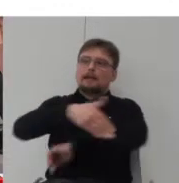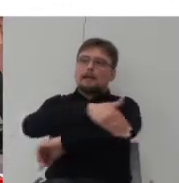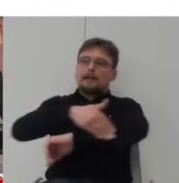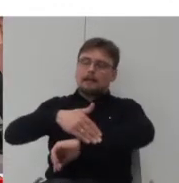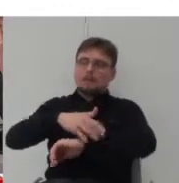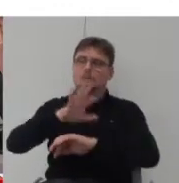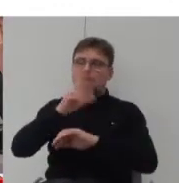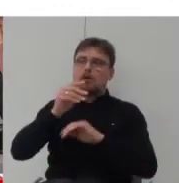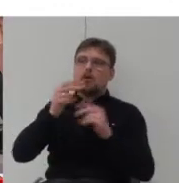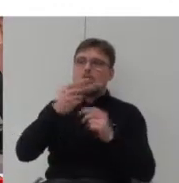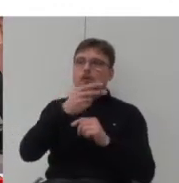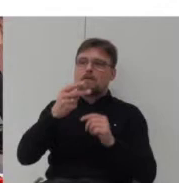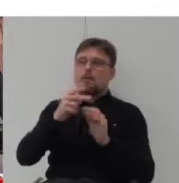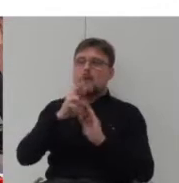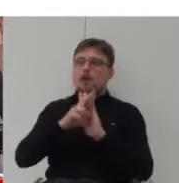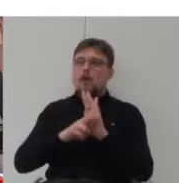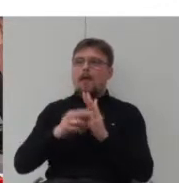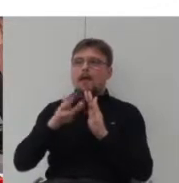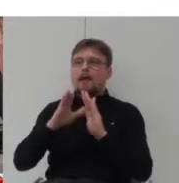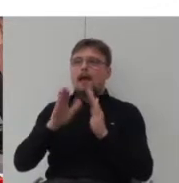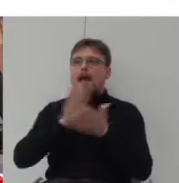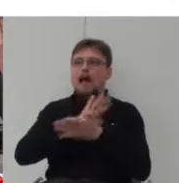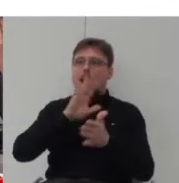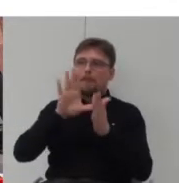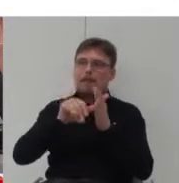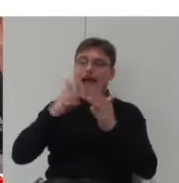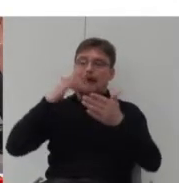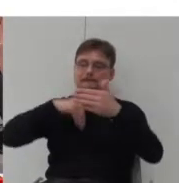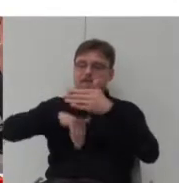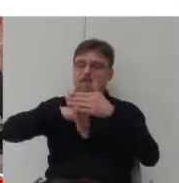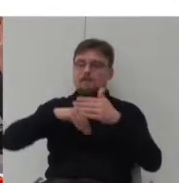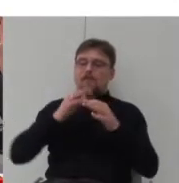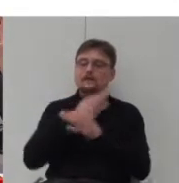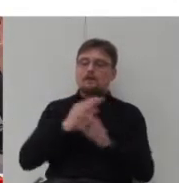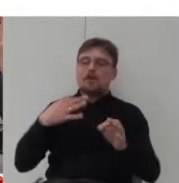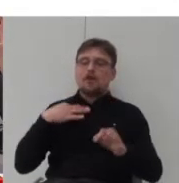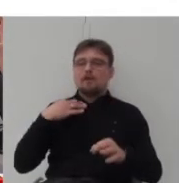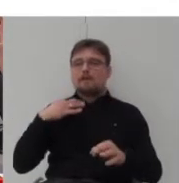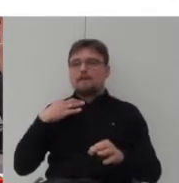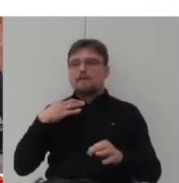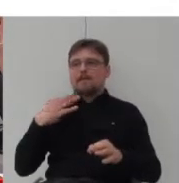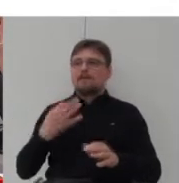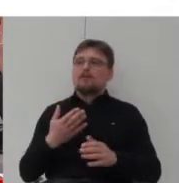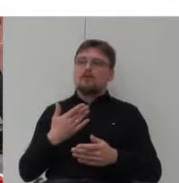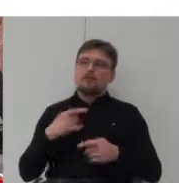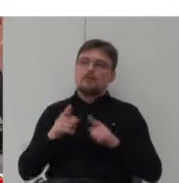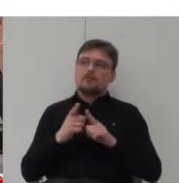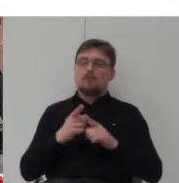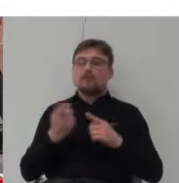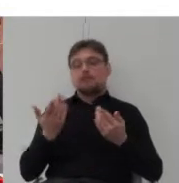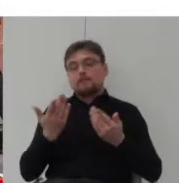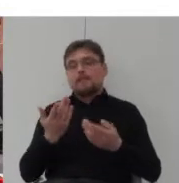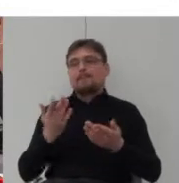regulację, miejskość, a wewnątrz będziemy mieli wolność, prywatność i dostęp do natury, ponieważ